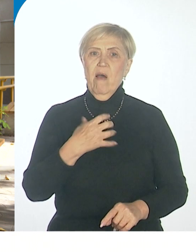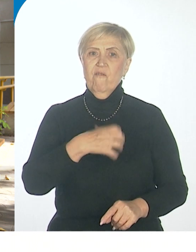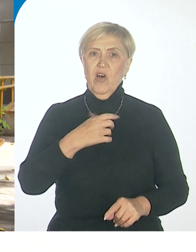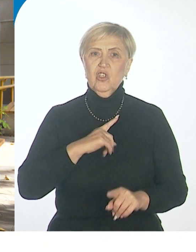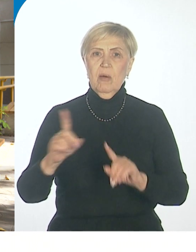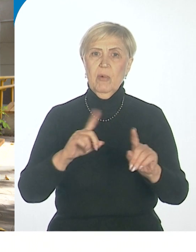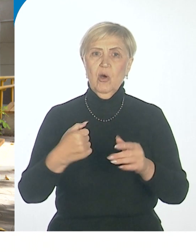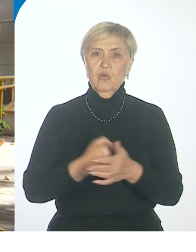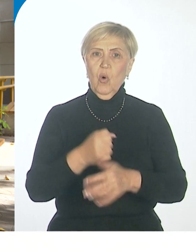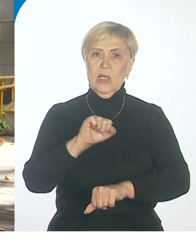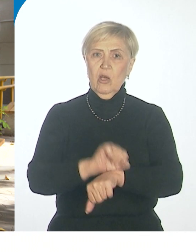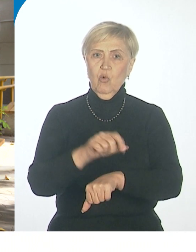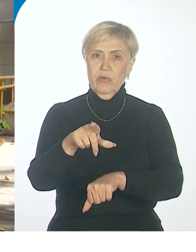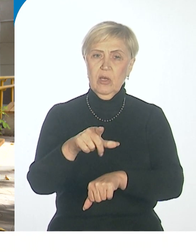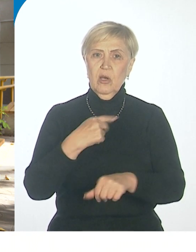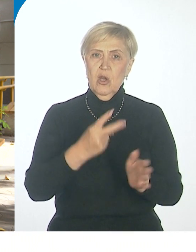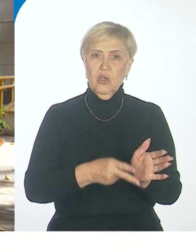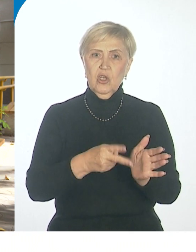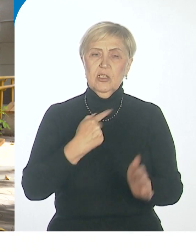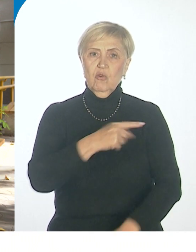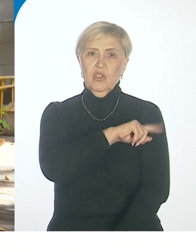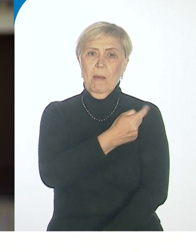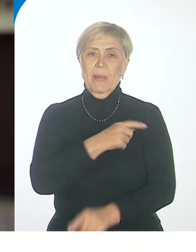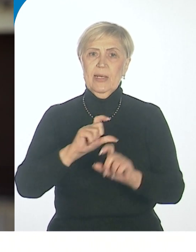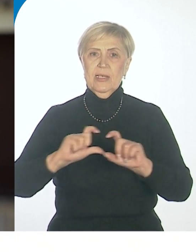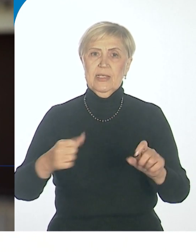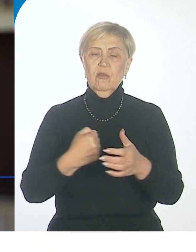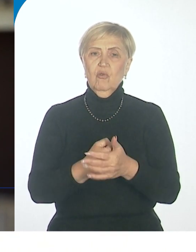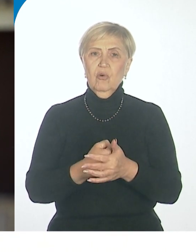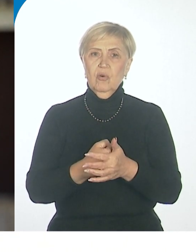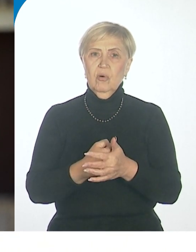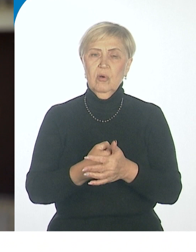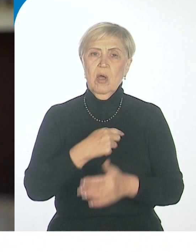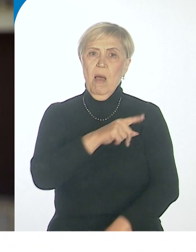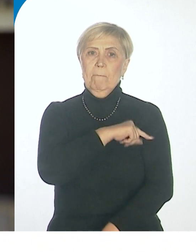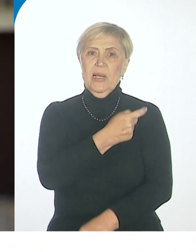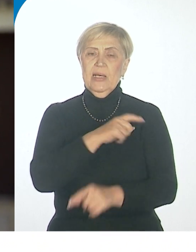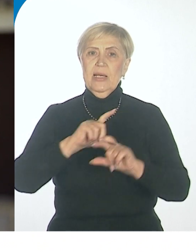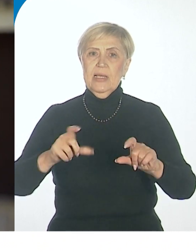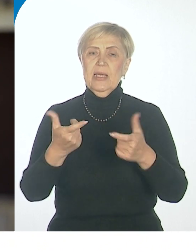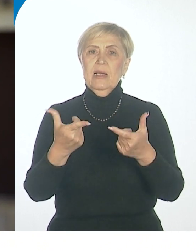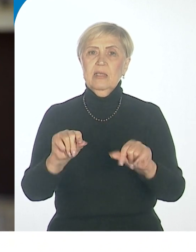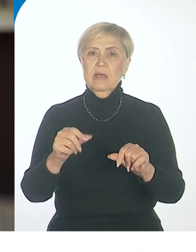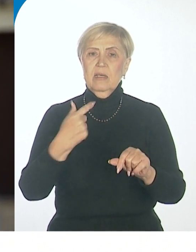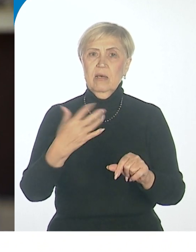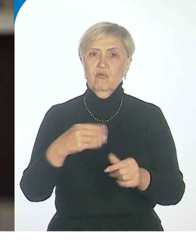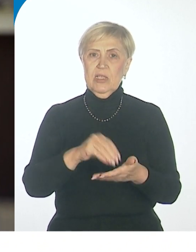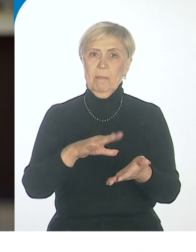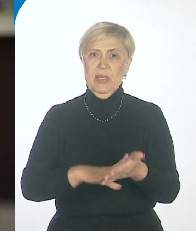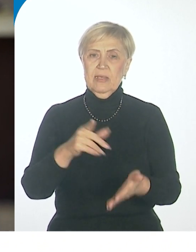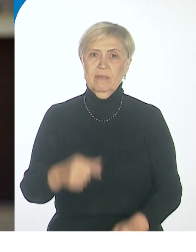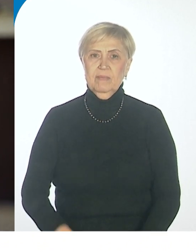допустим, до остановки железнодорожной больницы, до поликлиники, в которой я записан.